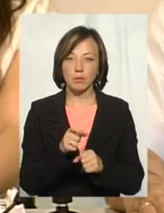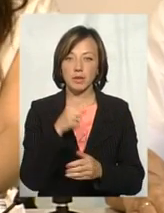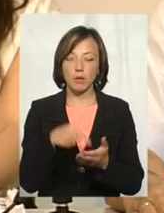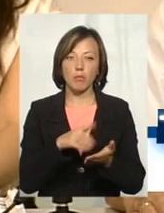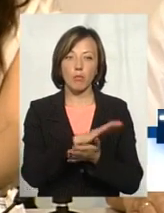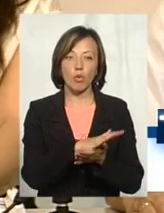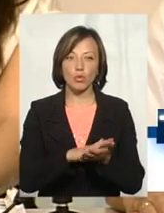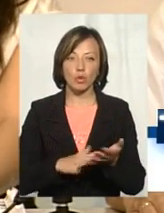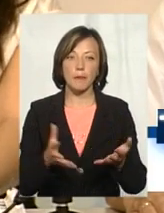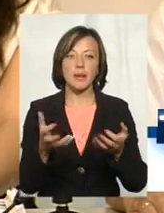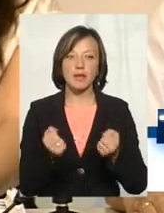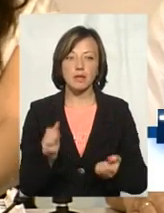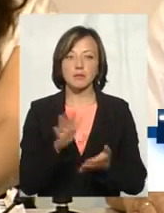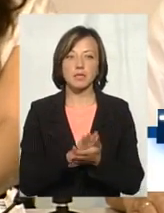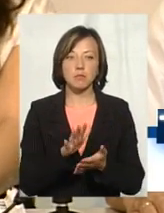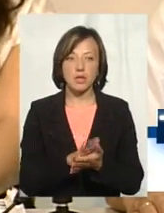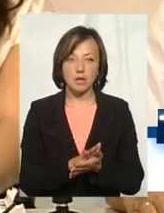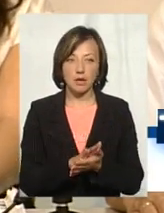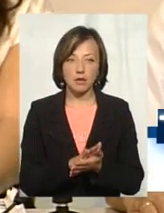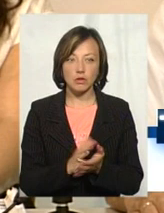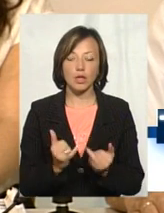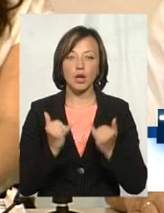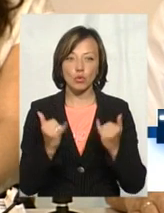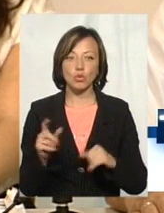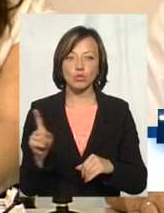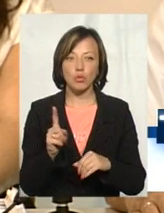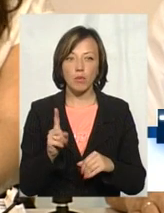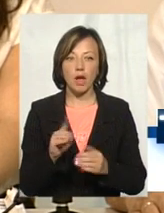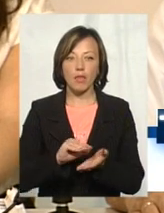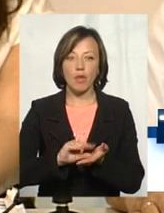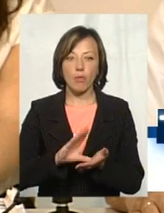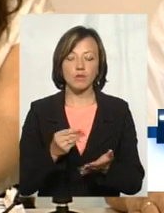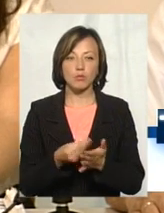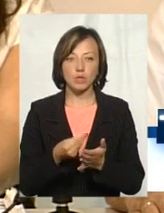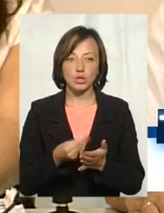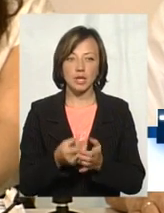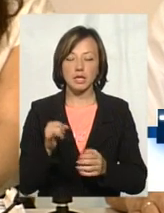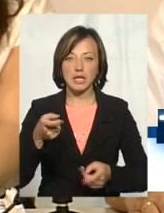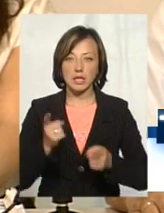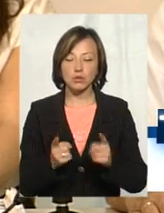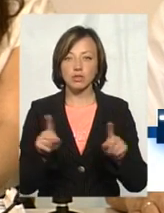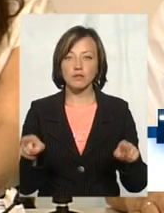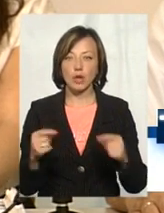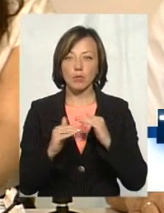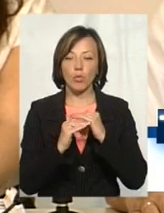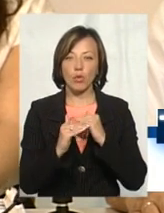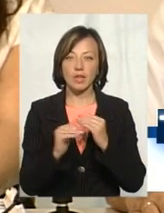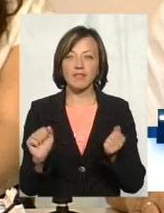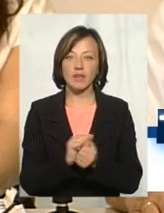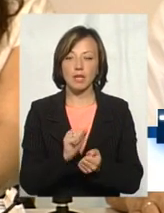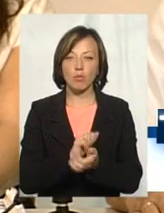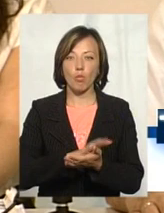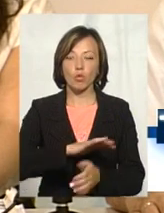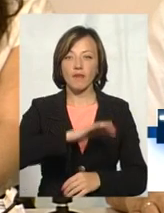продовжити приймати сміття, для того, щоб наповнити бюджет і дійсно створити полігон твердих побутових